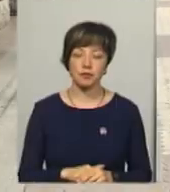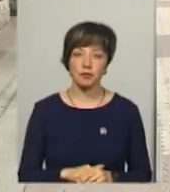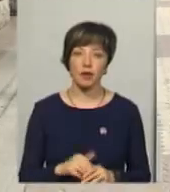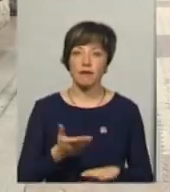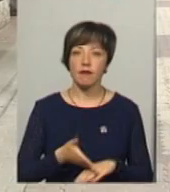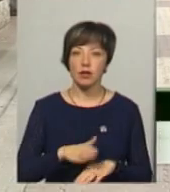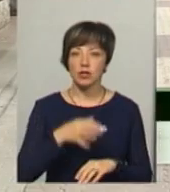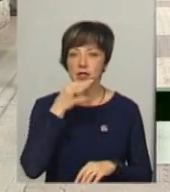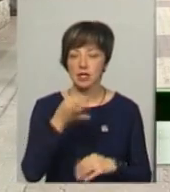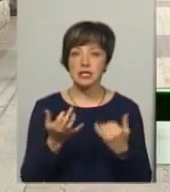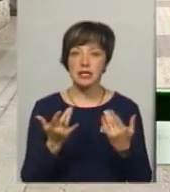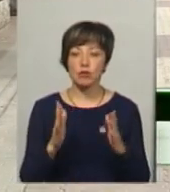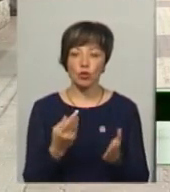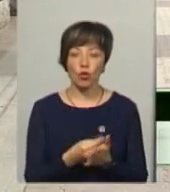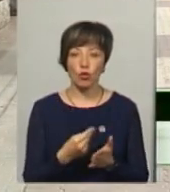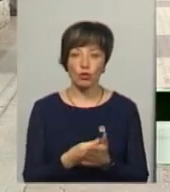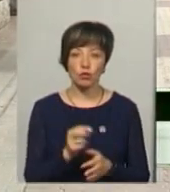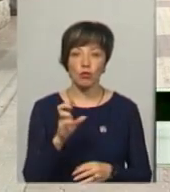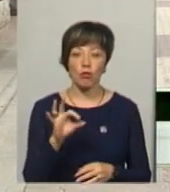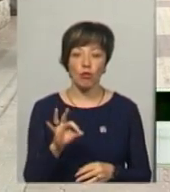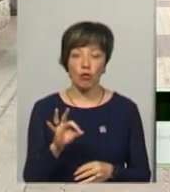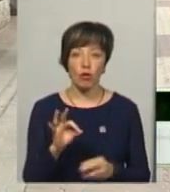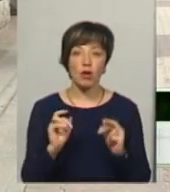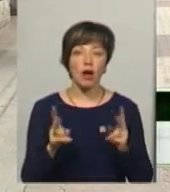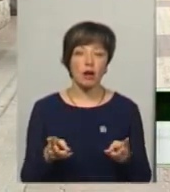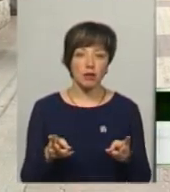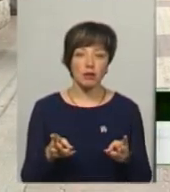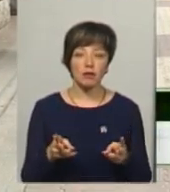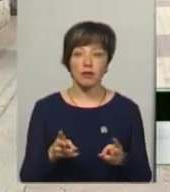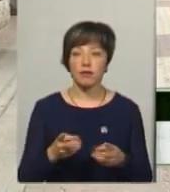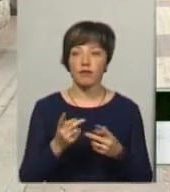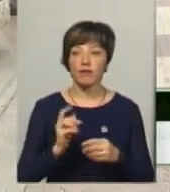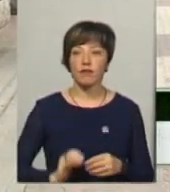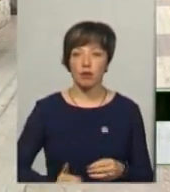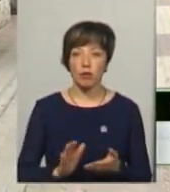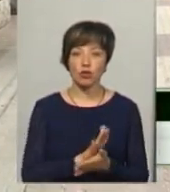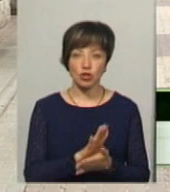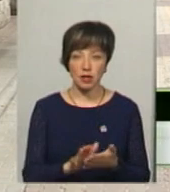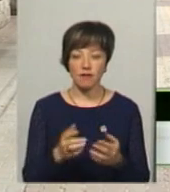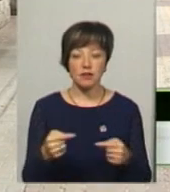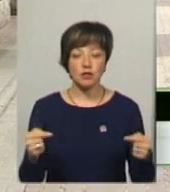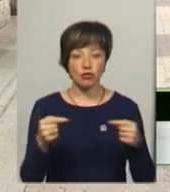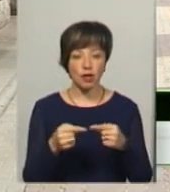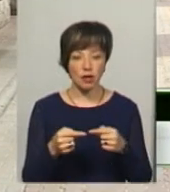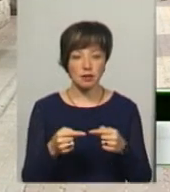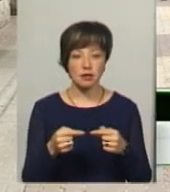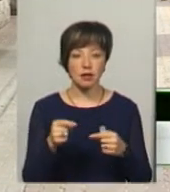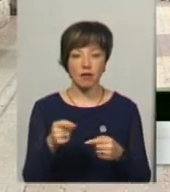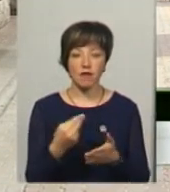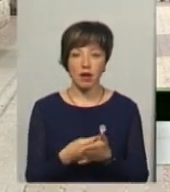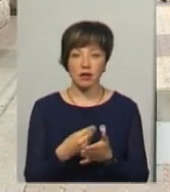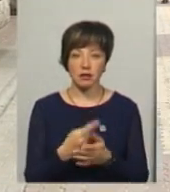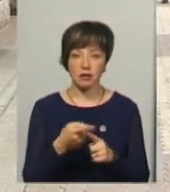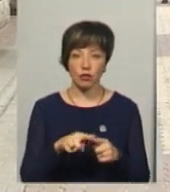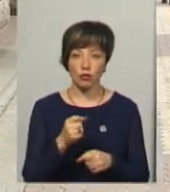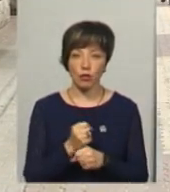Важко сказати, скільки воно буде коштувати, тому що в міру того, як підрядна організація чистить, воно і визначається вартість